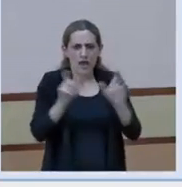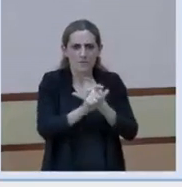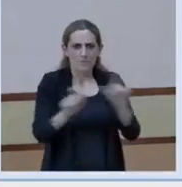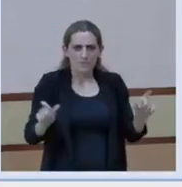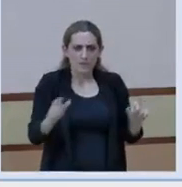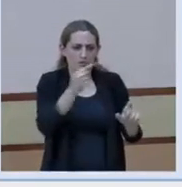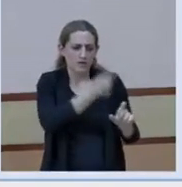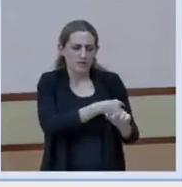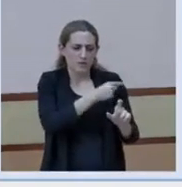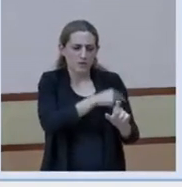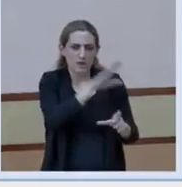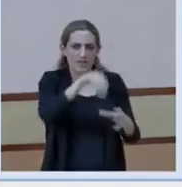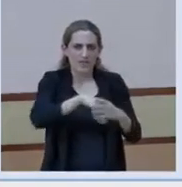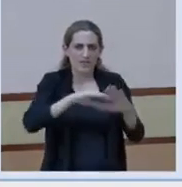en aquestes vacunes en els centres docents. vacunat.